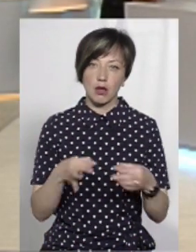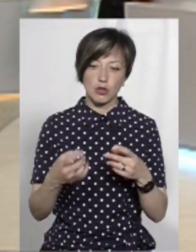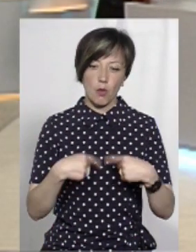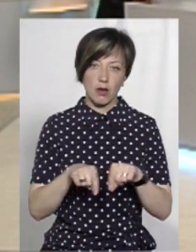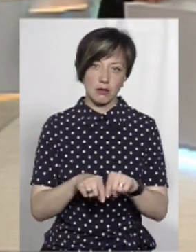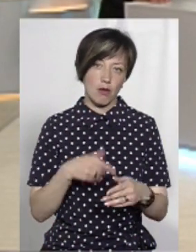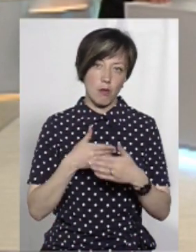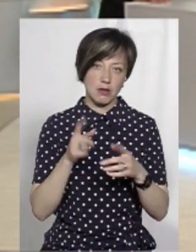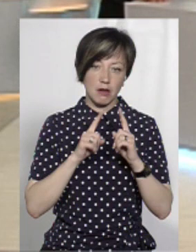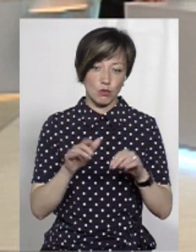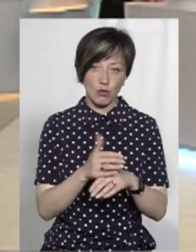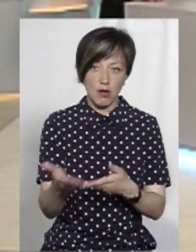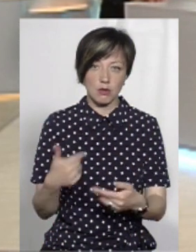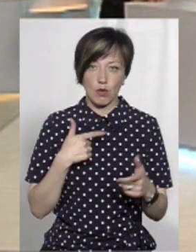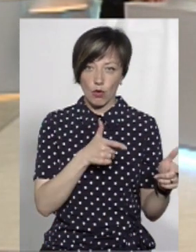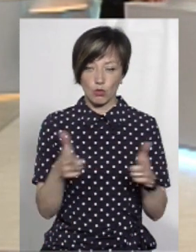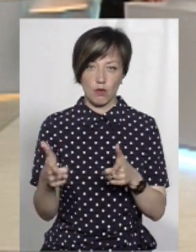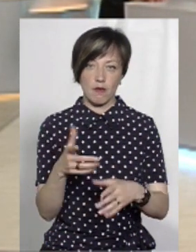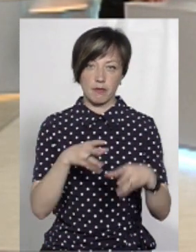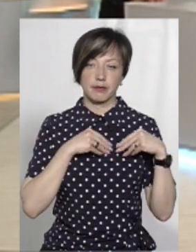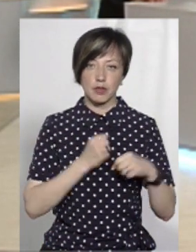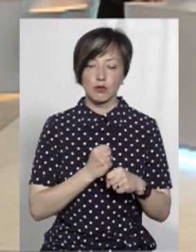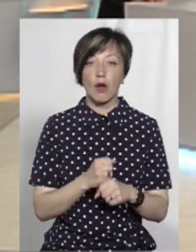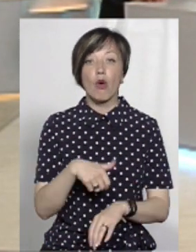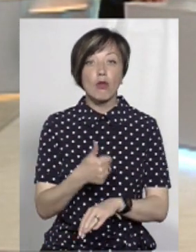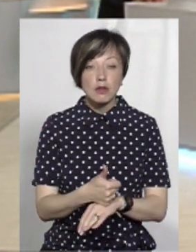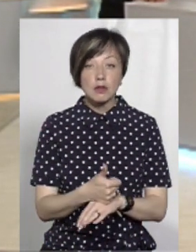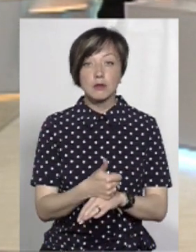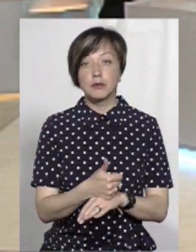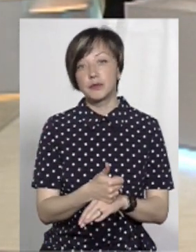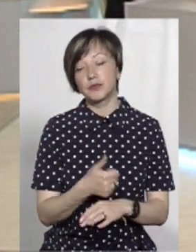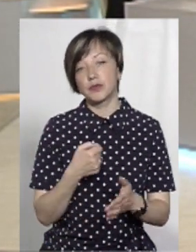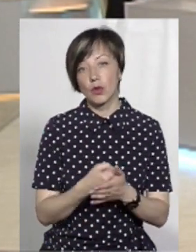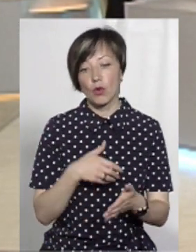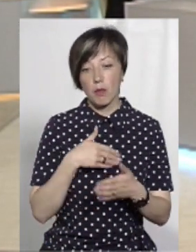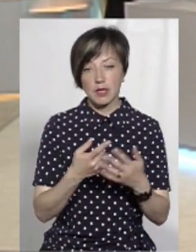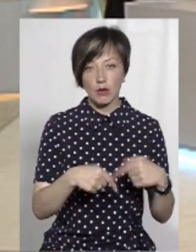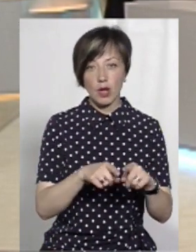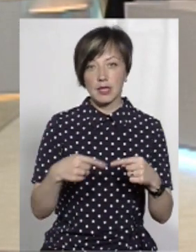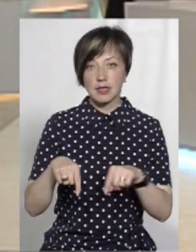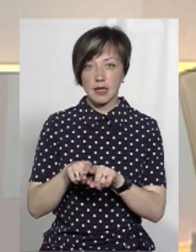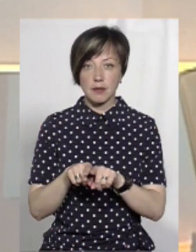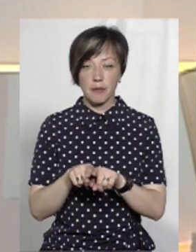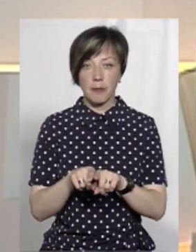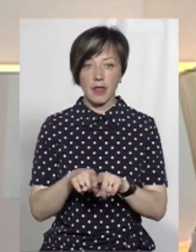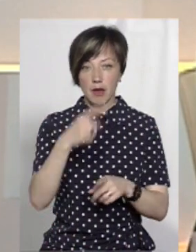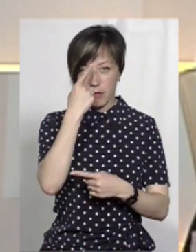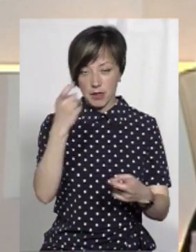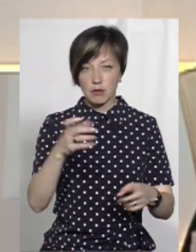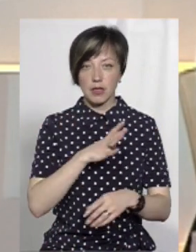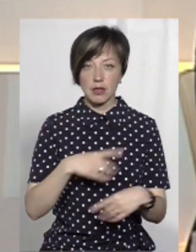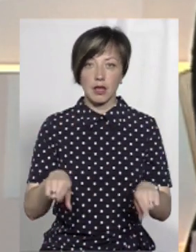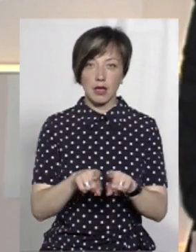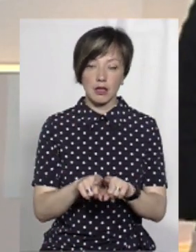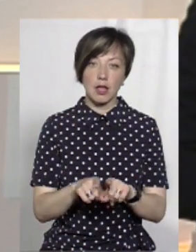громадська рада. Будь ласка, ми готові з нею працювати. Головним, знов таки, до громадських організацій, до громадських рад, меседжем був